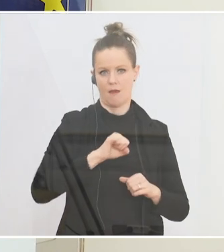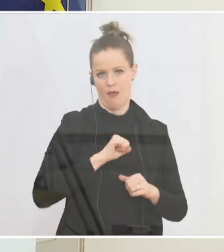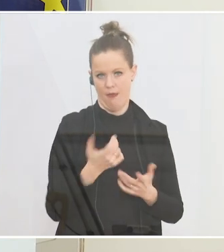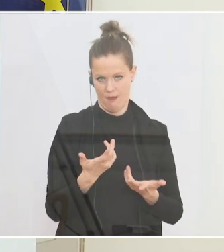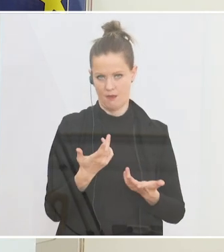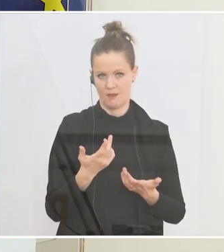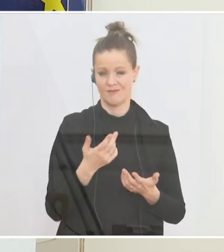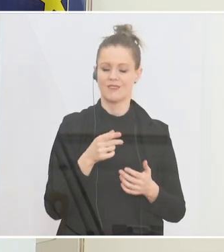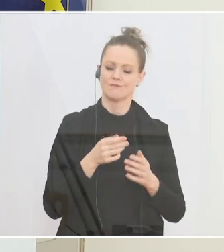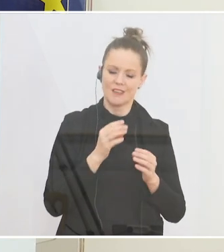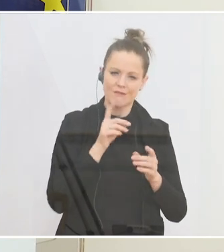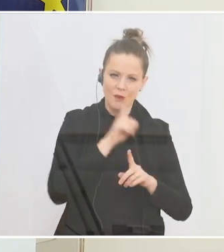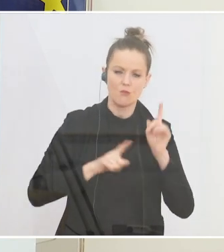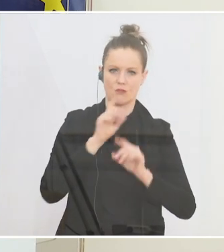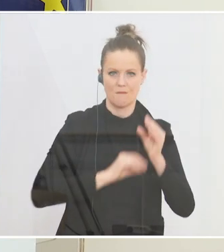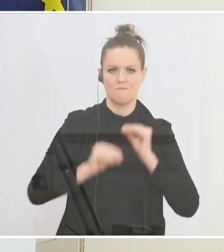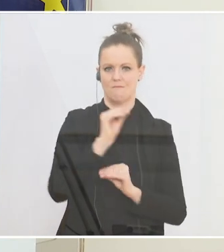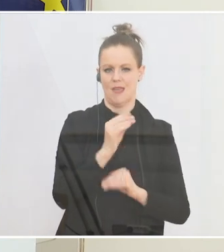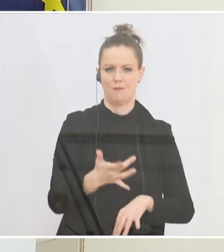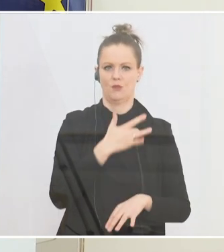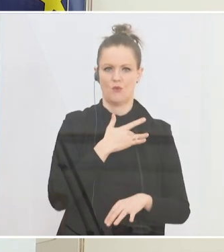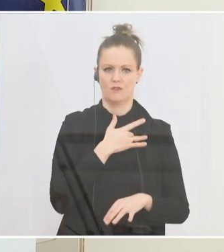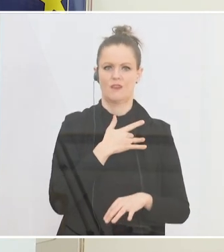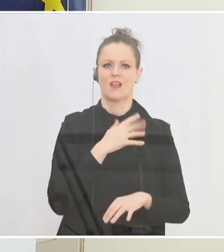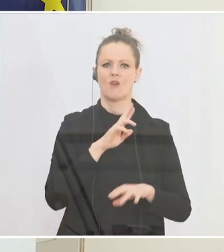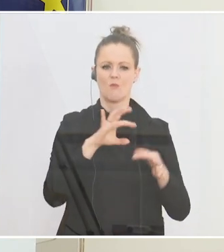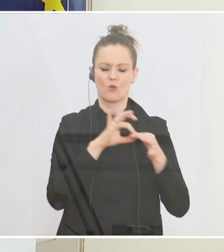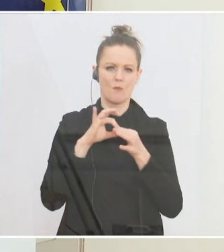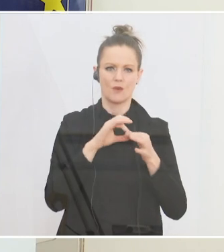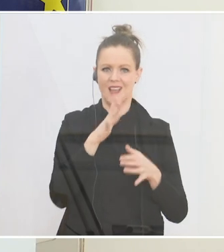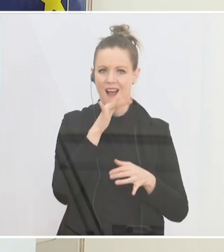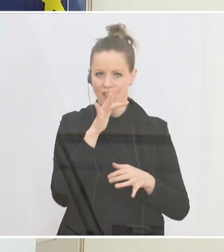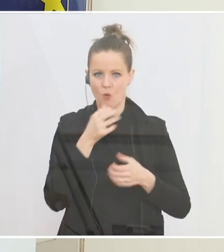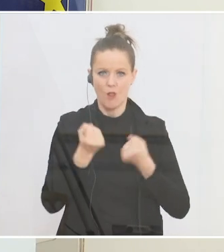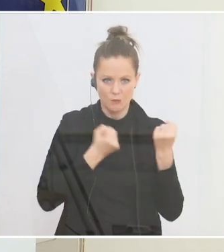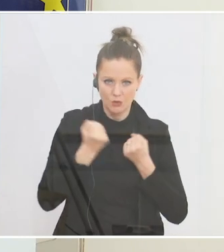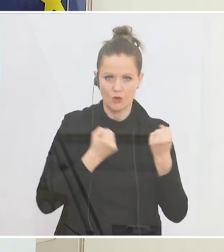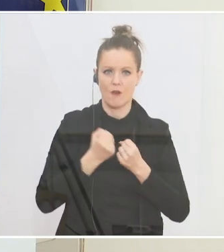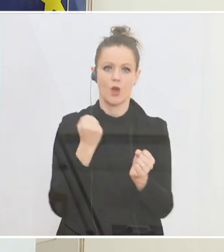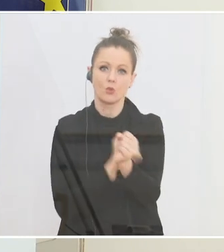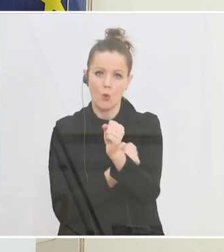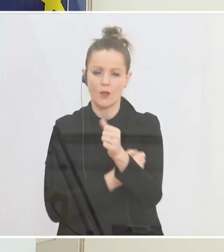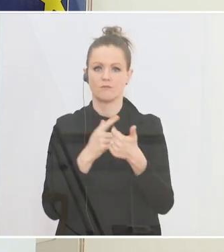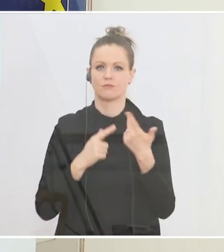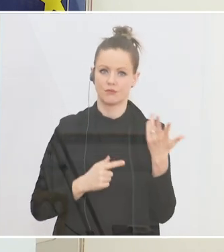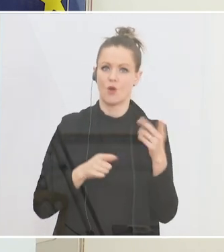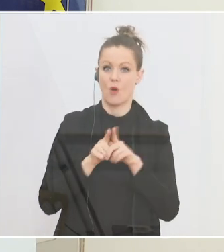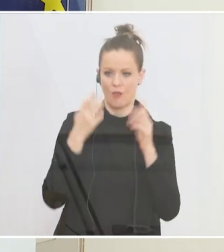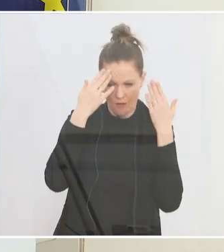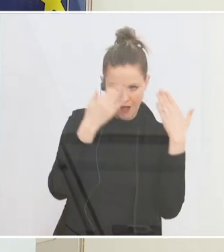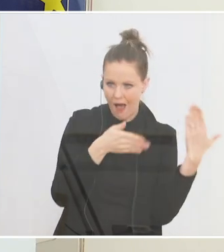natürlich oft in Kombination mit anderen Delikten, mit Alkohol am Steuer, mit Drogen und in letzter Zeit natürlich auch vermehrt mit Ablenkung